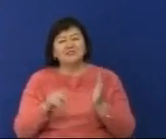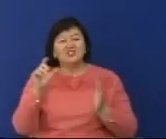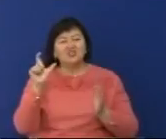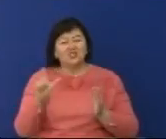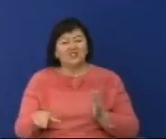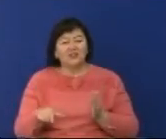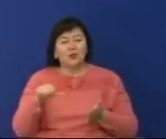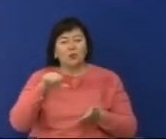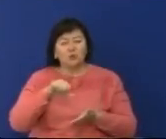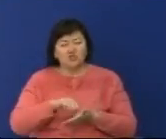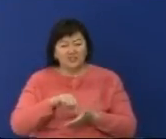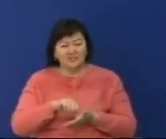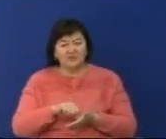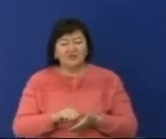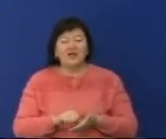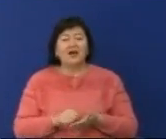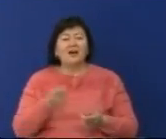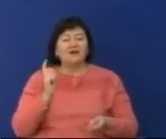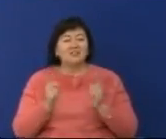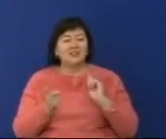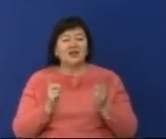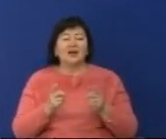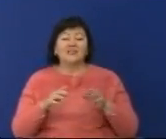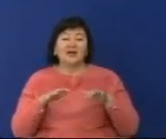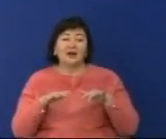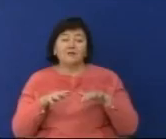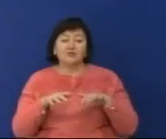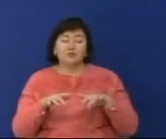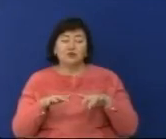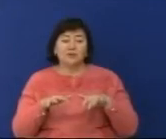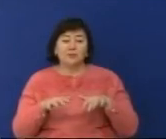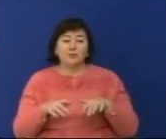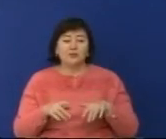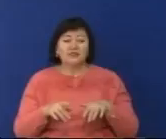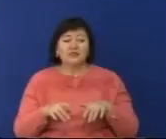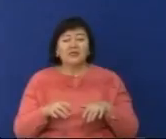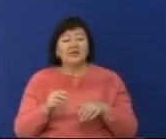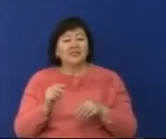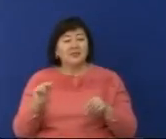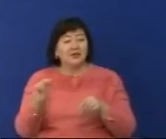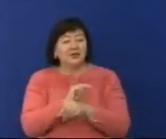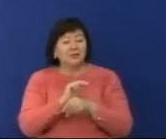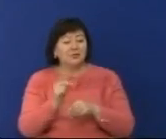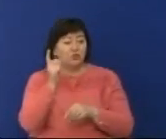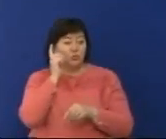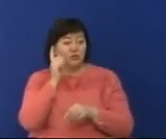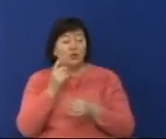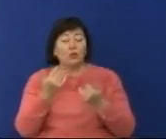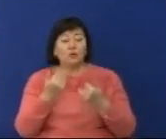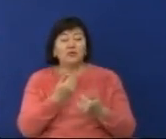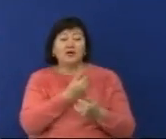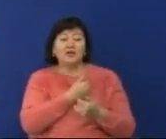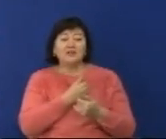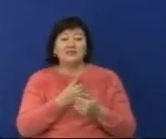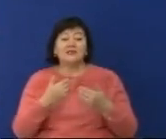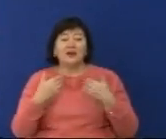қайратылы. Ол абай ауданынан компьютерлік техника мен ұялы телефондар жөндейтін қызмет көрсету орталығына ашуды